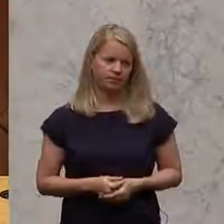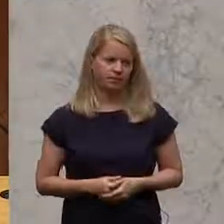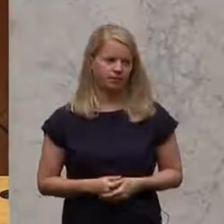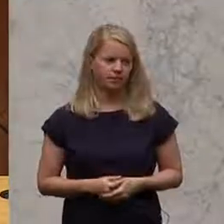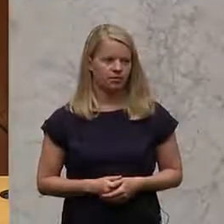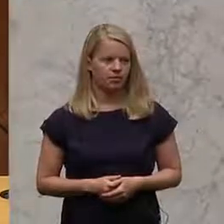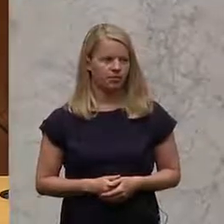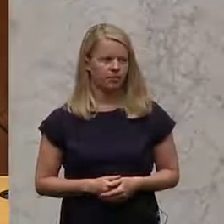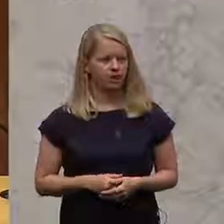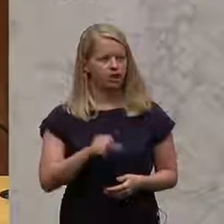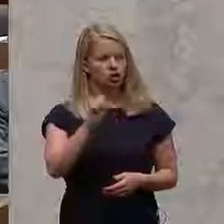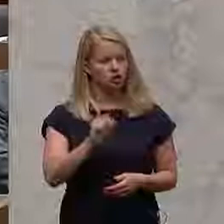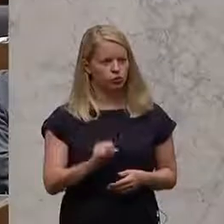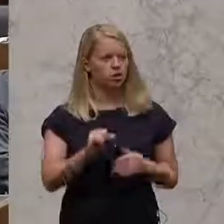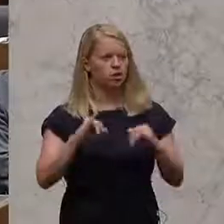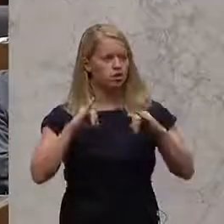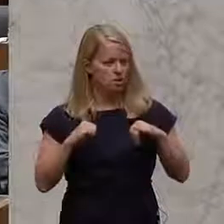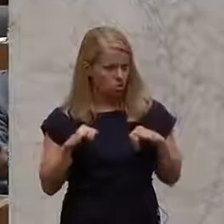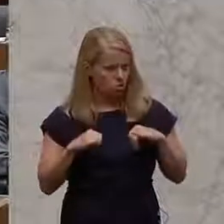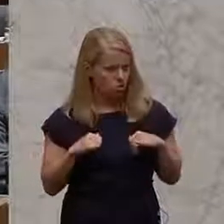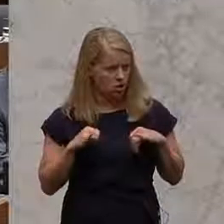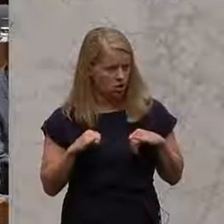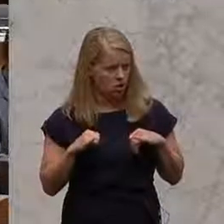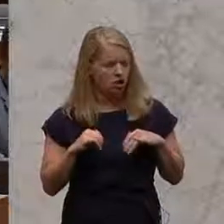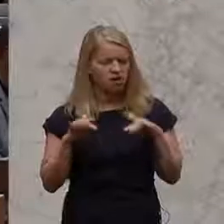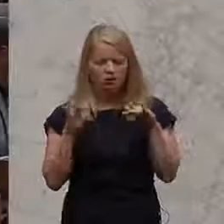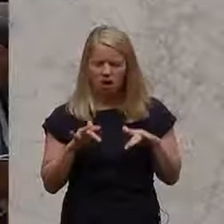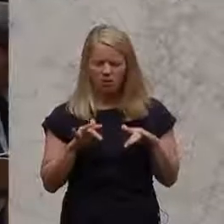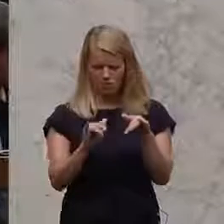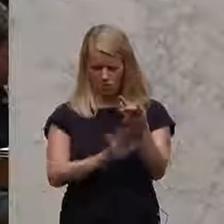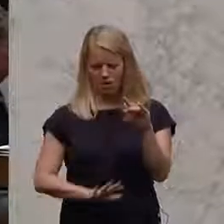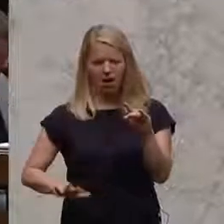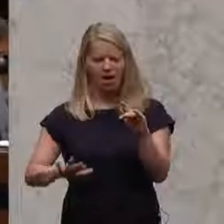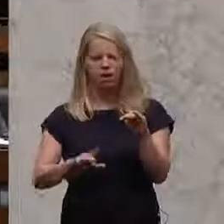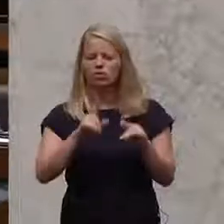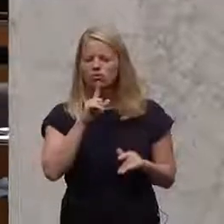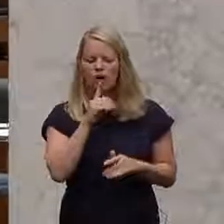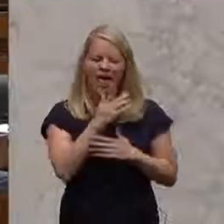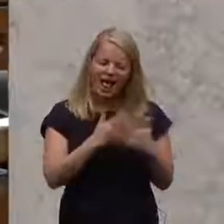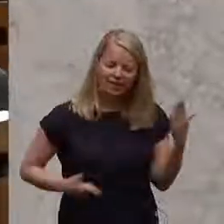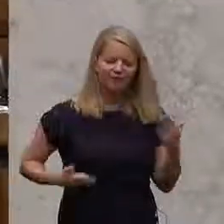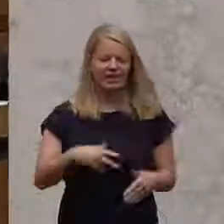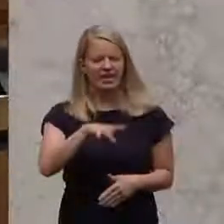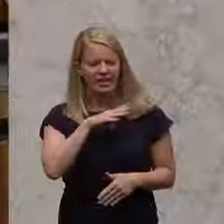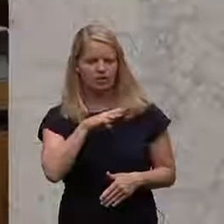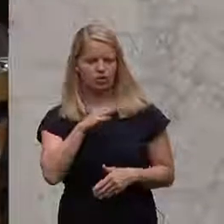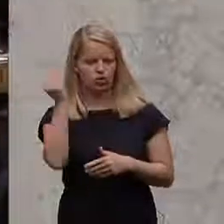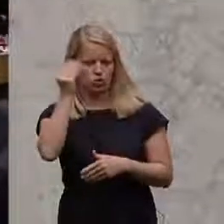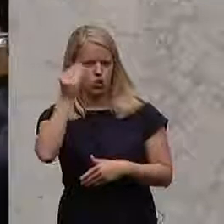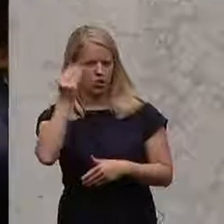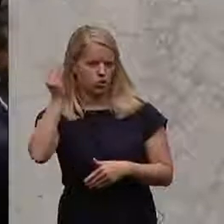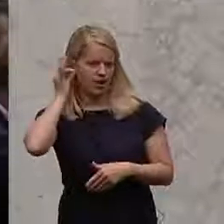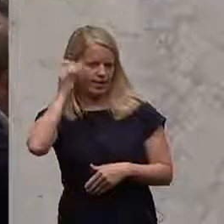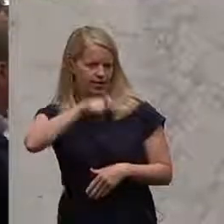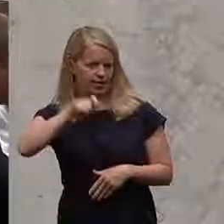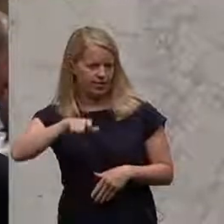übrigens dann im unteren Bereich auch nur halb so viele Risikoschülerinnen und Risikoschüler. Also orientieren wir